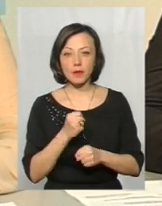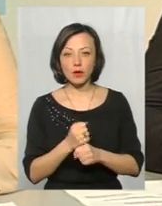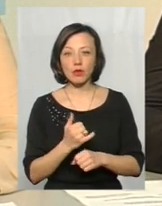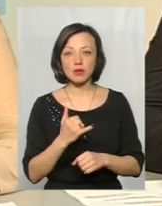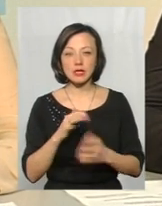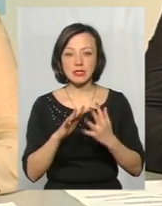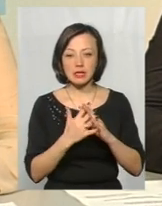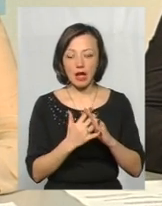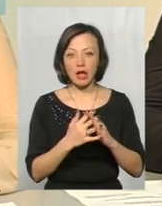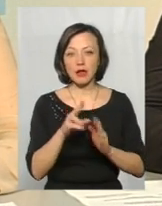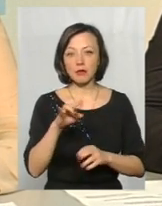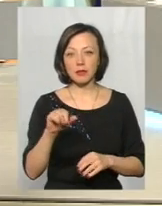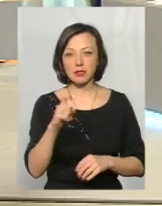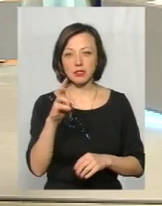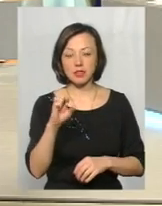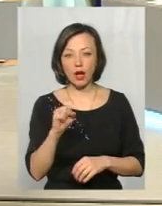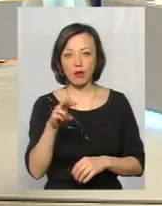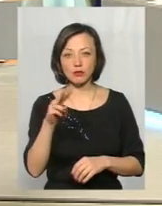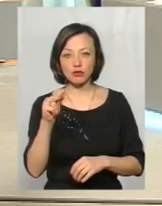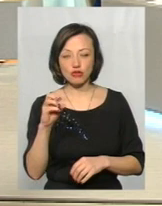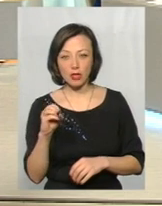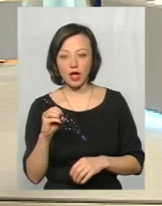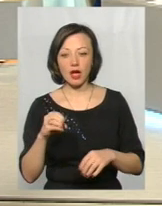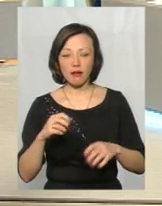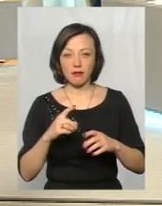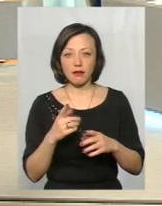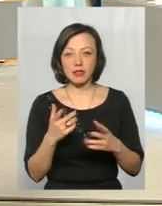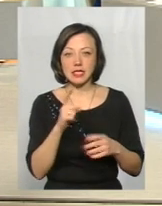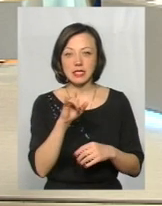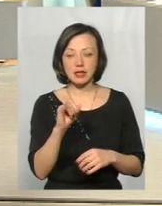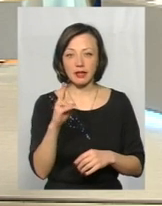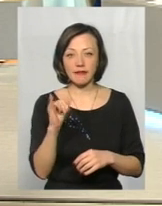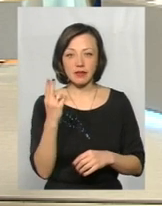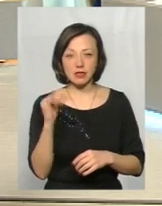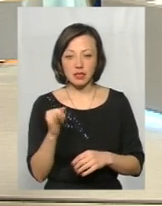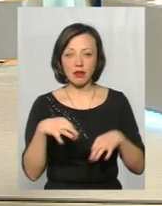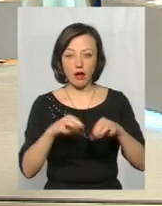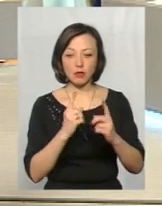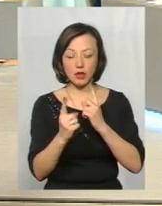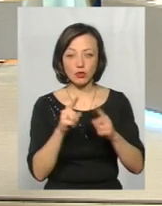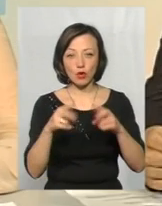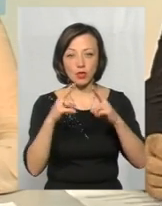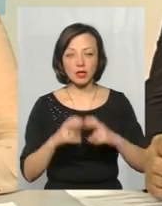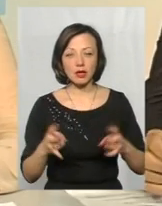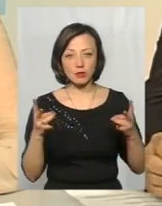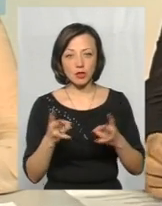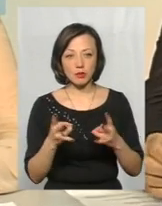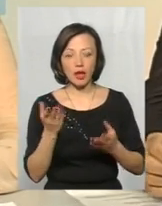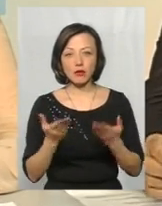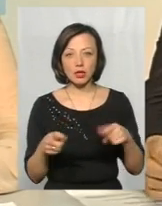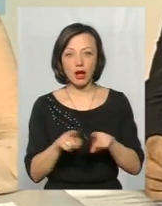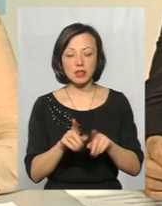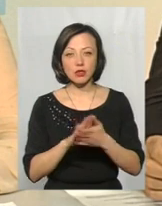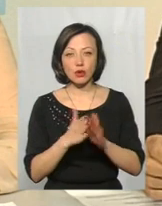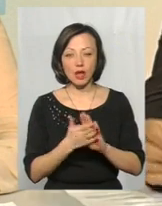села, Підзамши, Довшок, Зіньківці і, звісно ж, легковий транспорт туди циркулює. Тут потрібно розглядати взагалі, якщо така